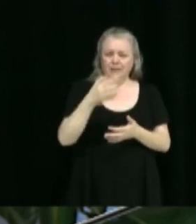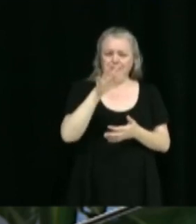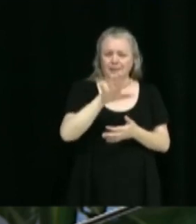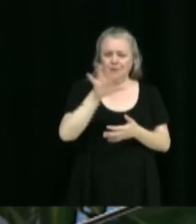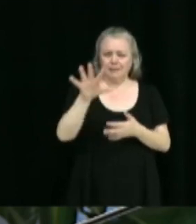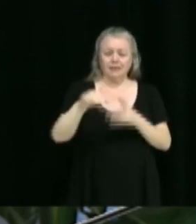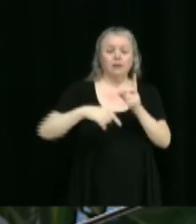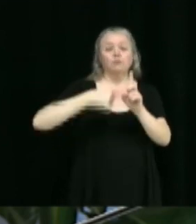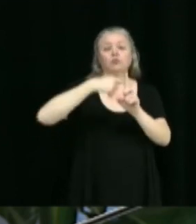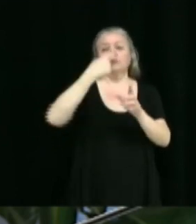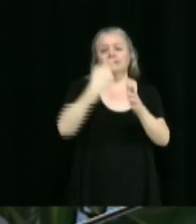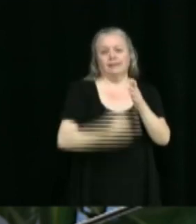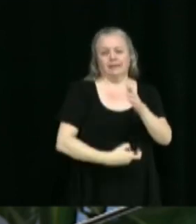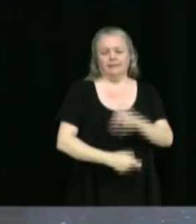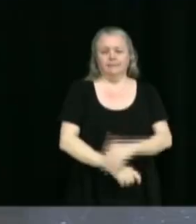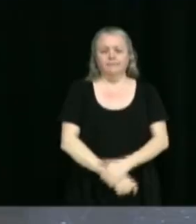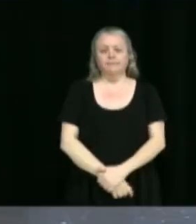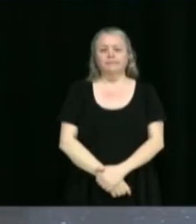incluses.